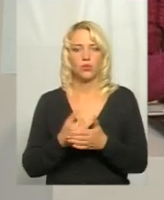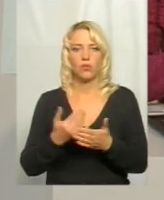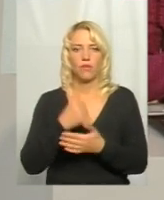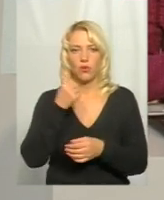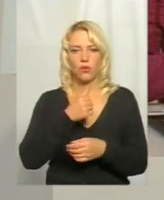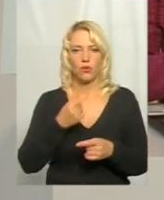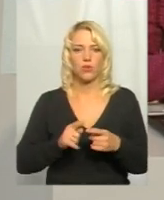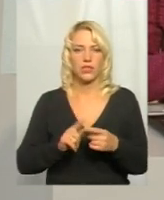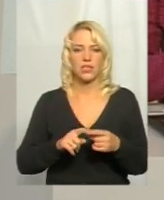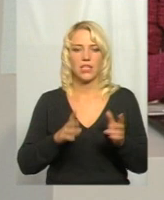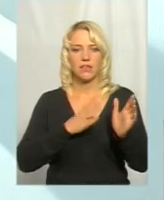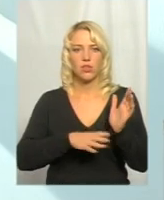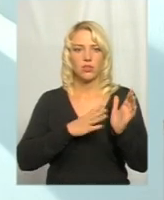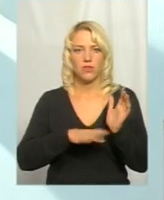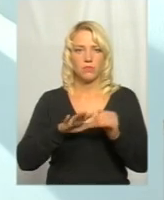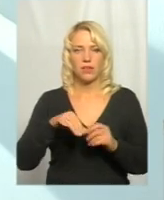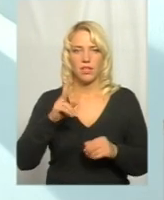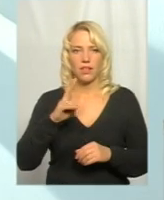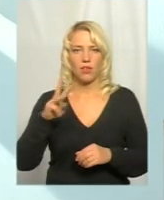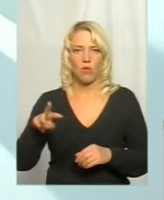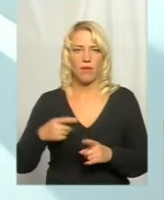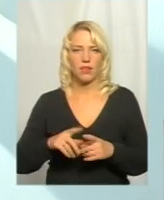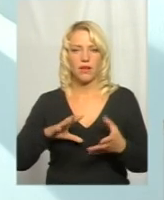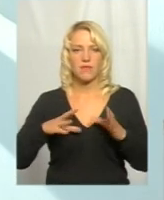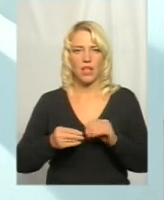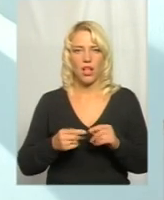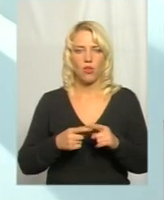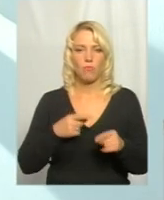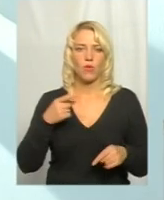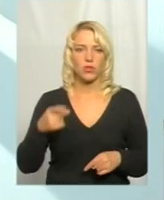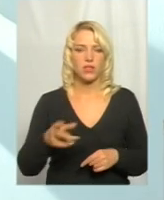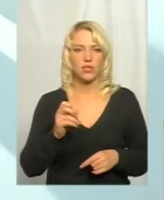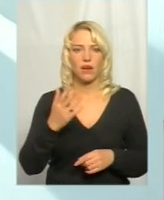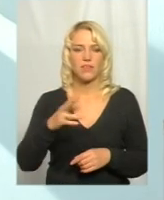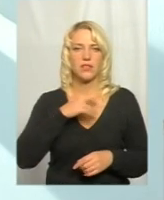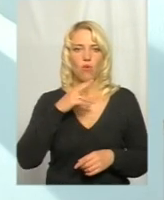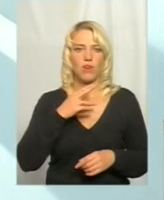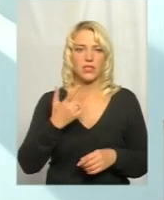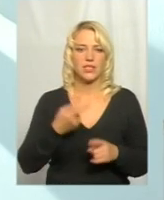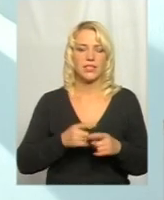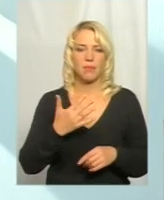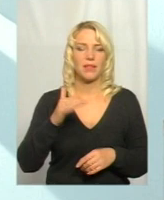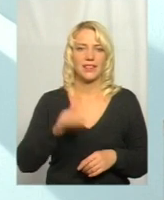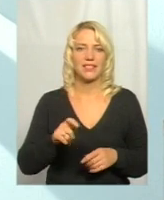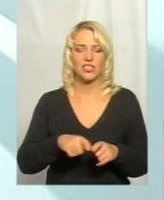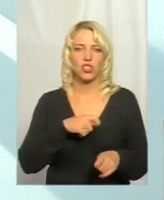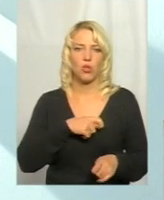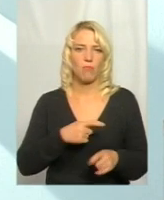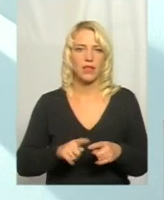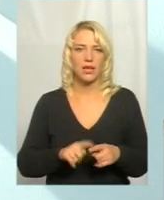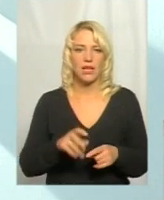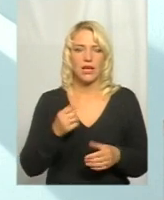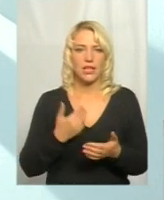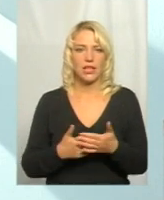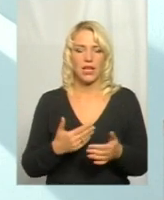Так, так. 95 кілометрів. А всього протяжність, як ви зауважили, це 5 тисяч кілометрів. нехай десь